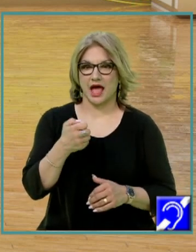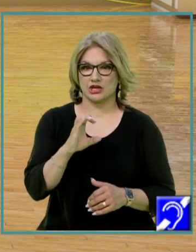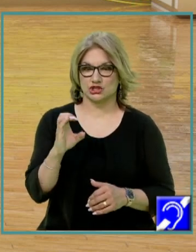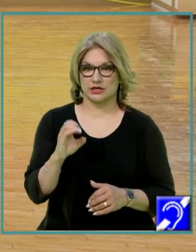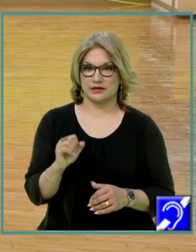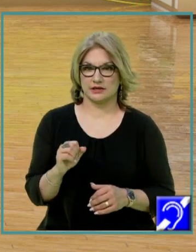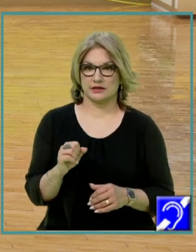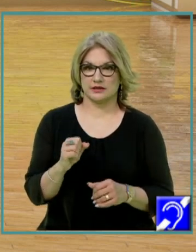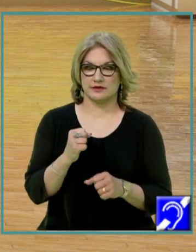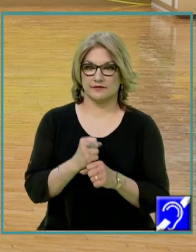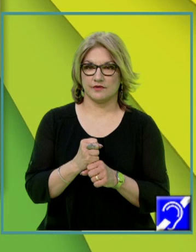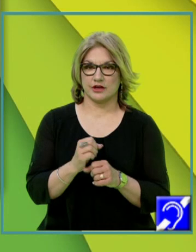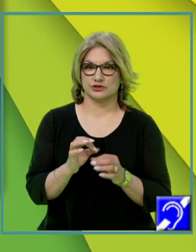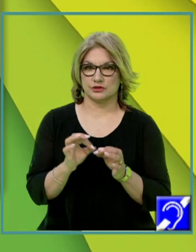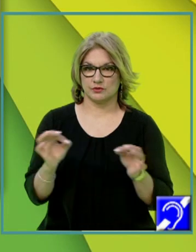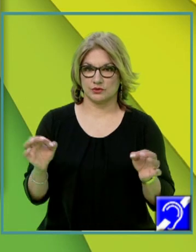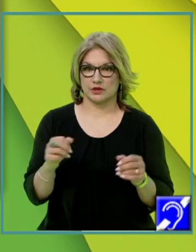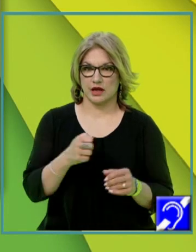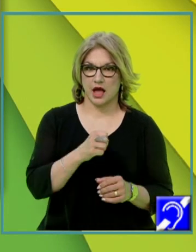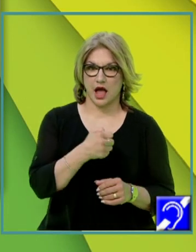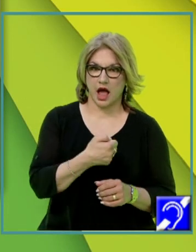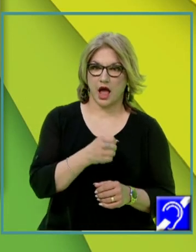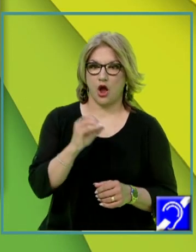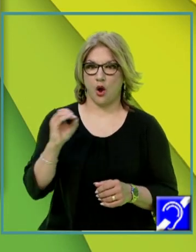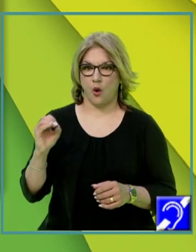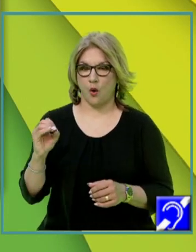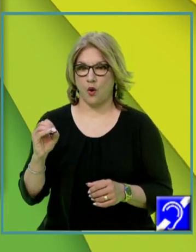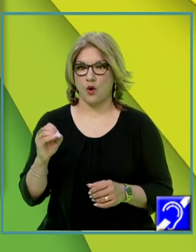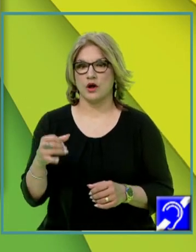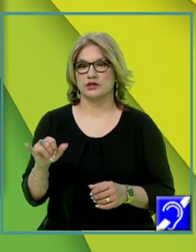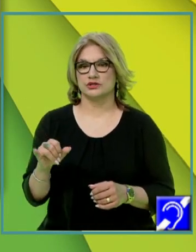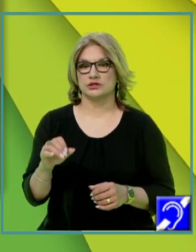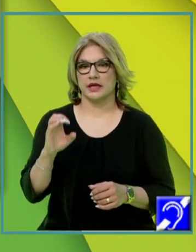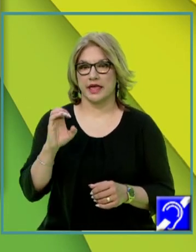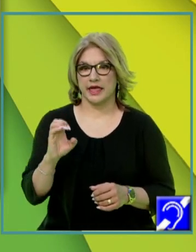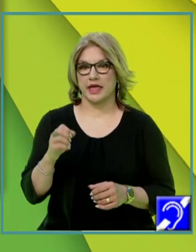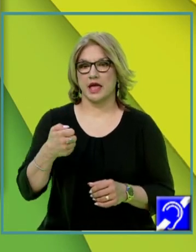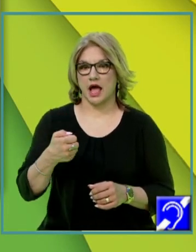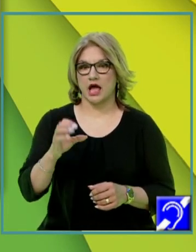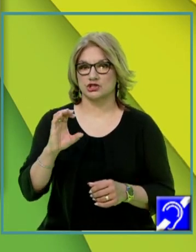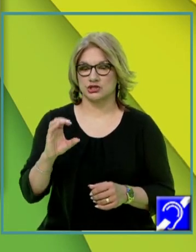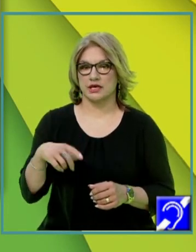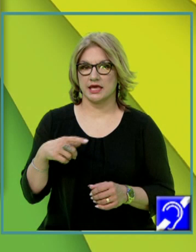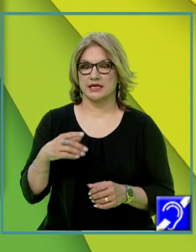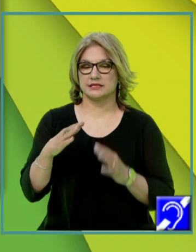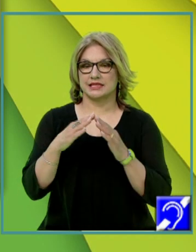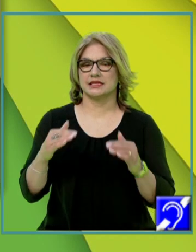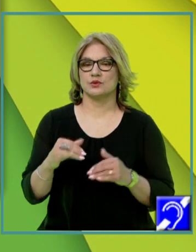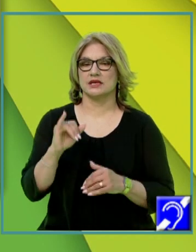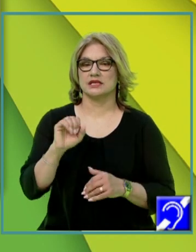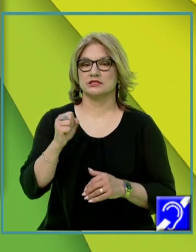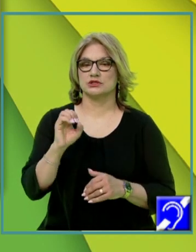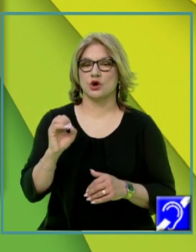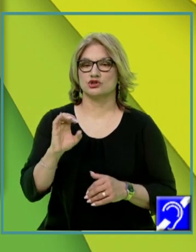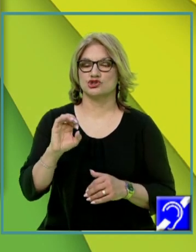și o să-l unesc pe A cu O și triunghiul EAC, copii, este un triunghi isoscel în care știm